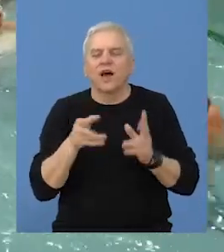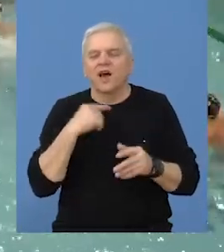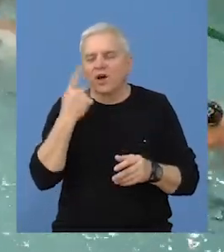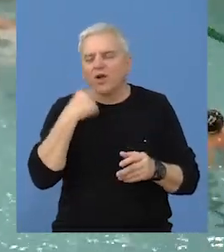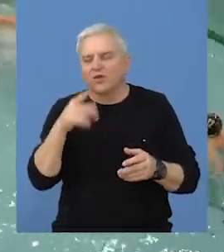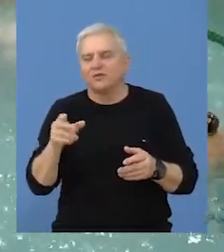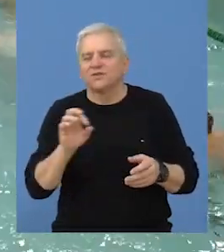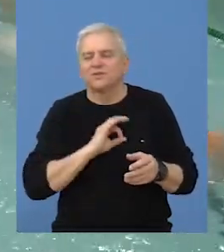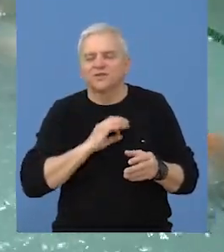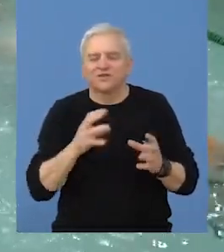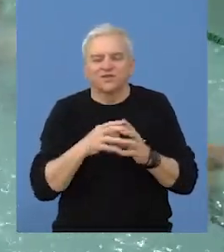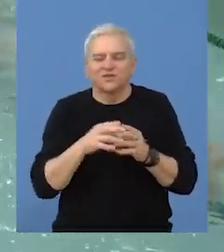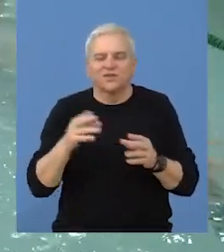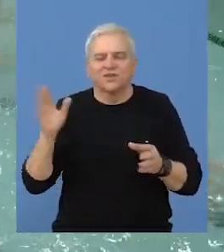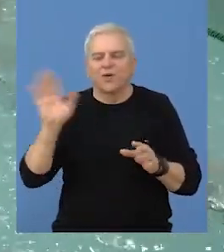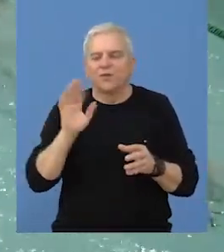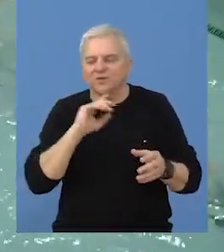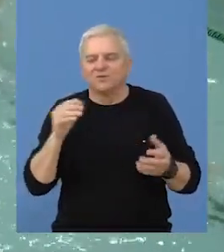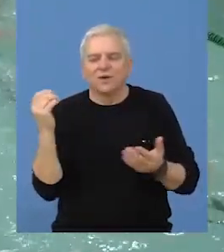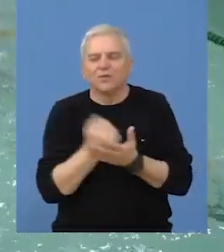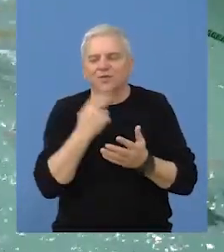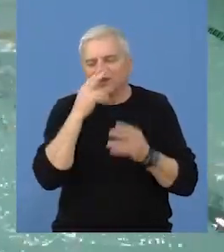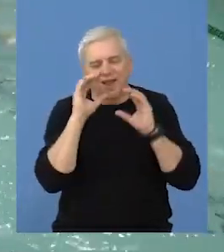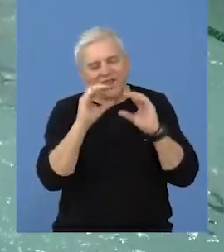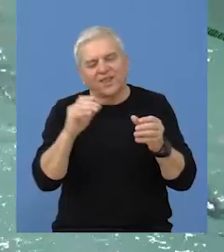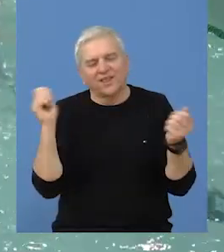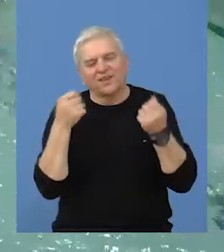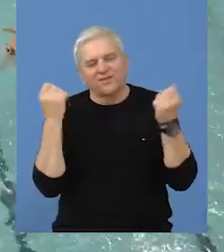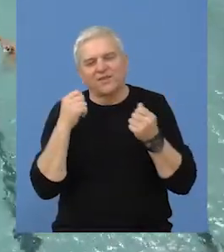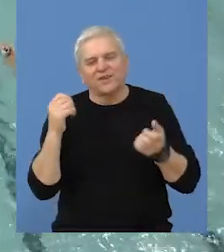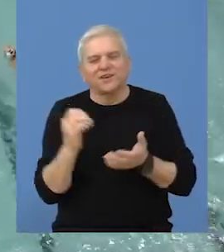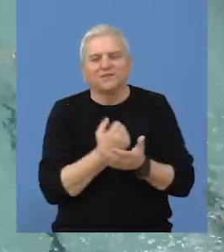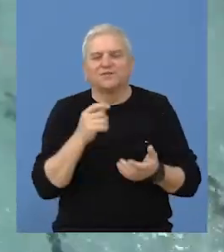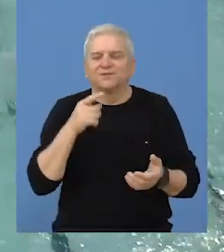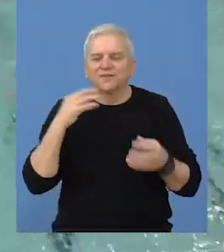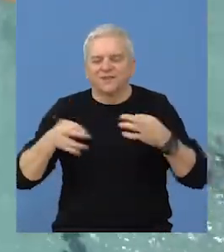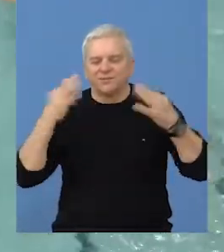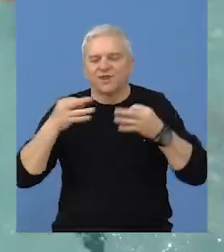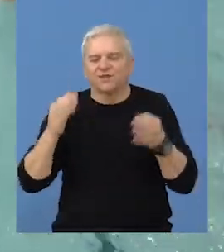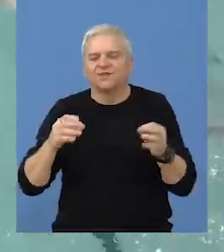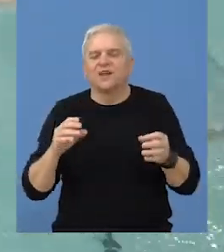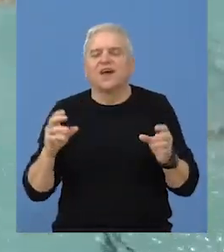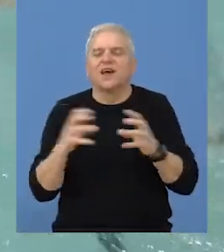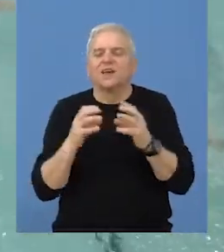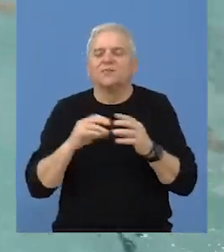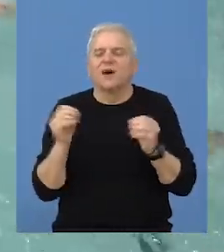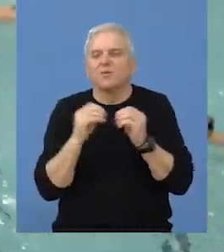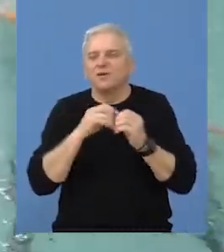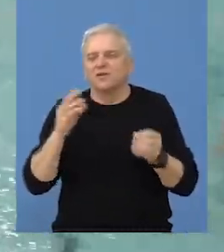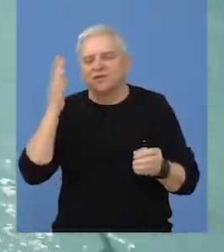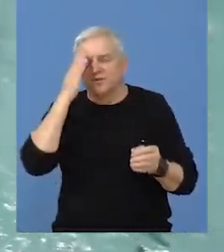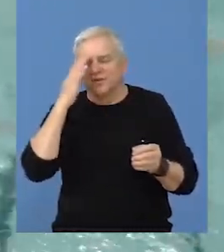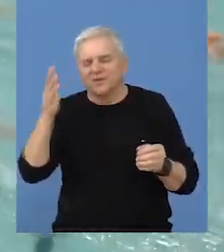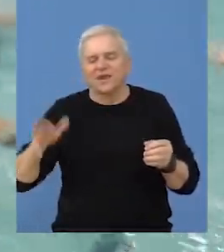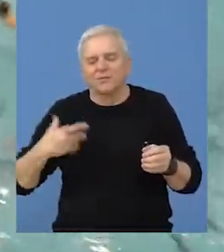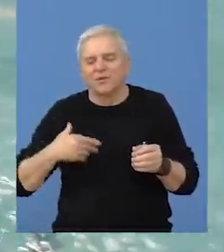a kako i dolikuje ekipa Bečeja oprostila se od svojih hvatrenih navijača pobedom i slavljem ekipa banjice koja